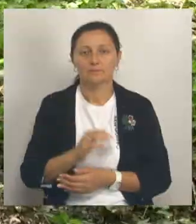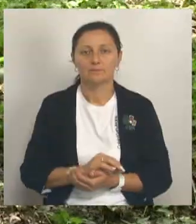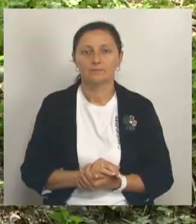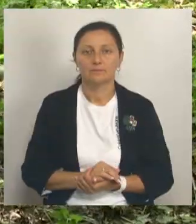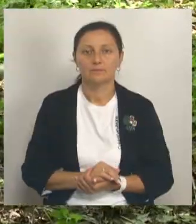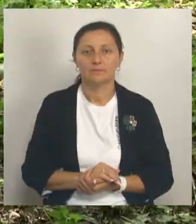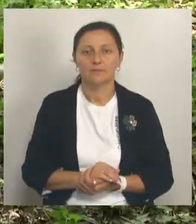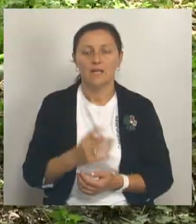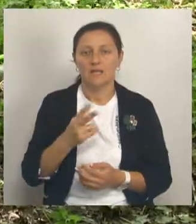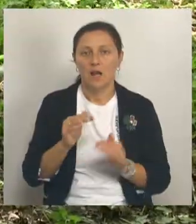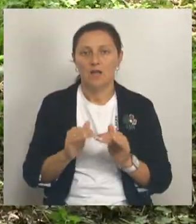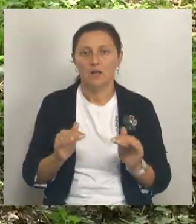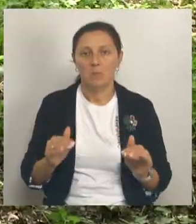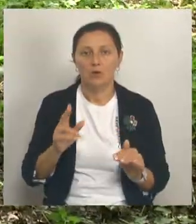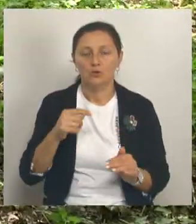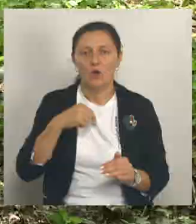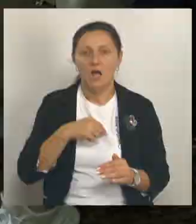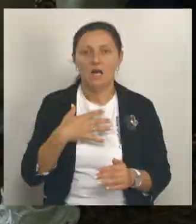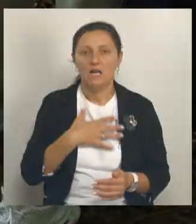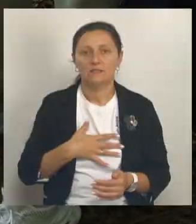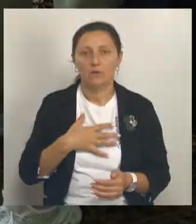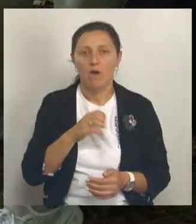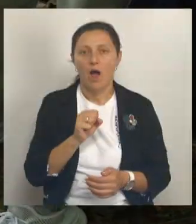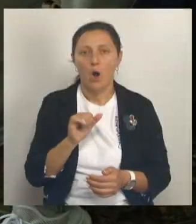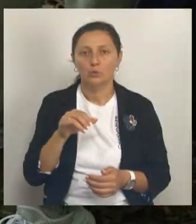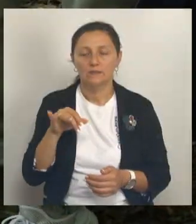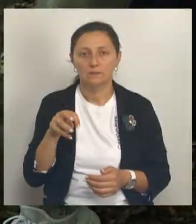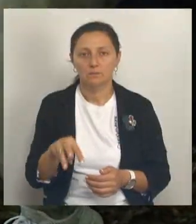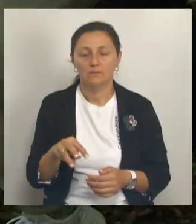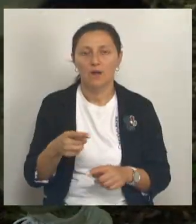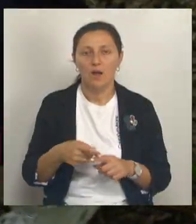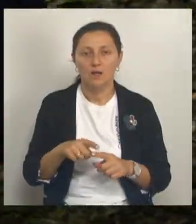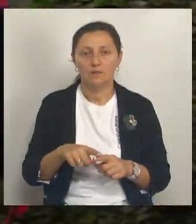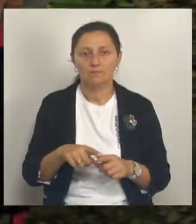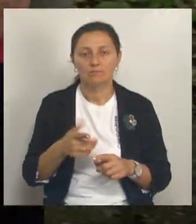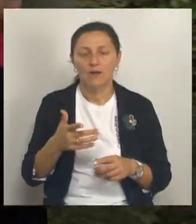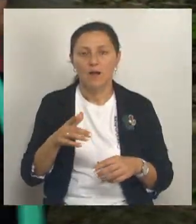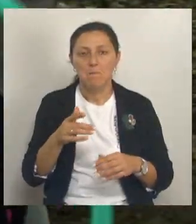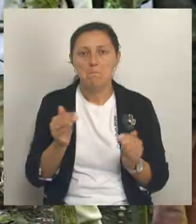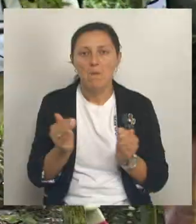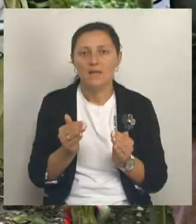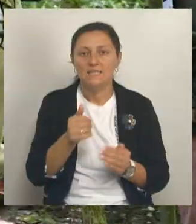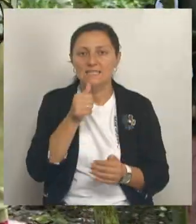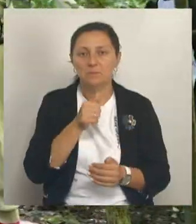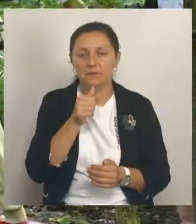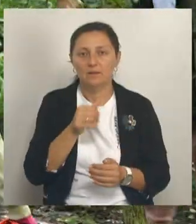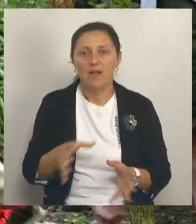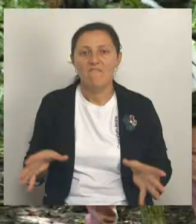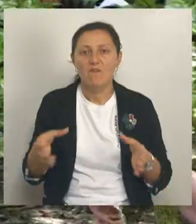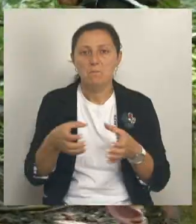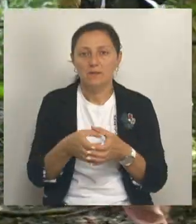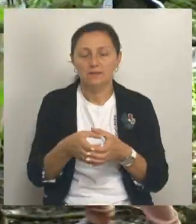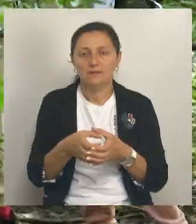Конечно, для ребят с расстройством аутистического спектра такие вылазки сродни маленькому испытанию. Но вместе юным